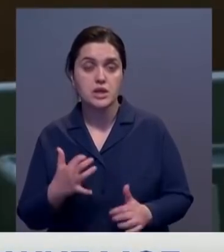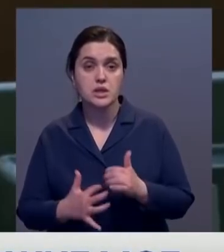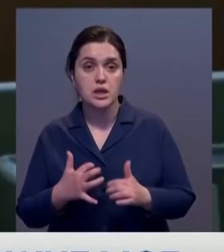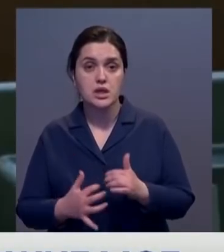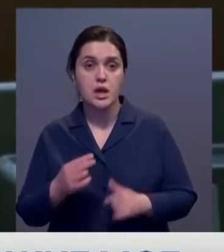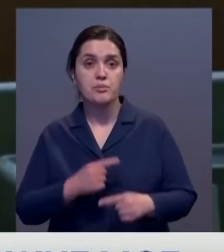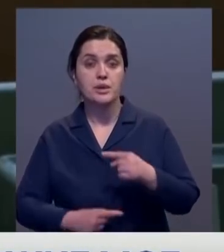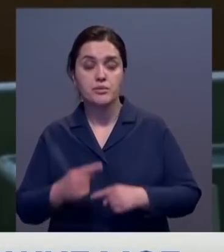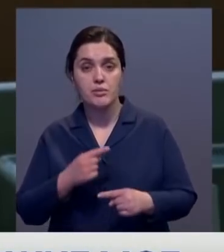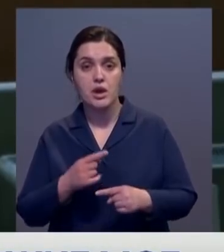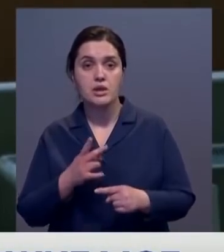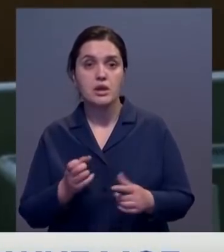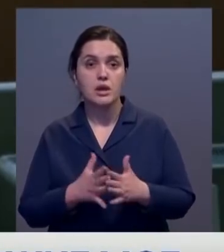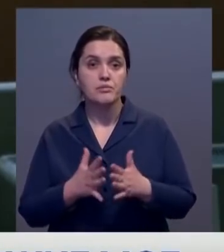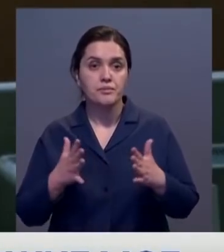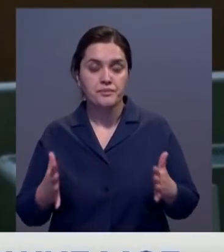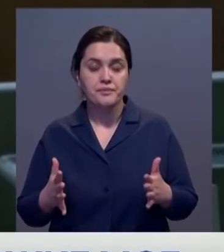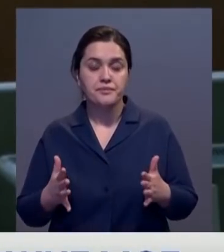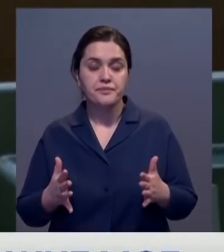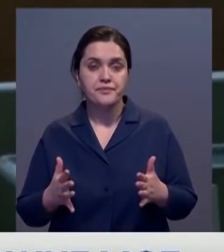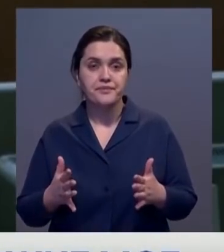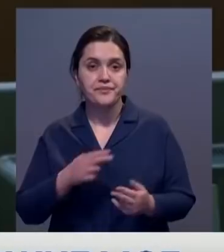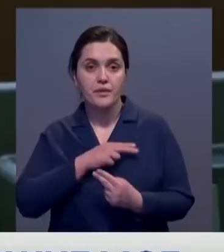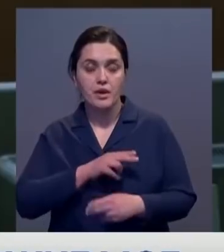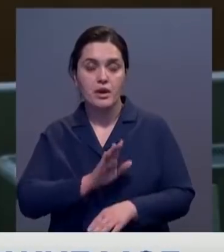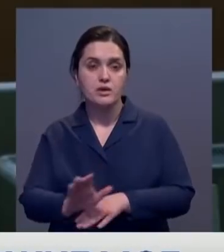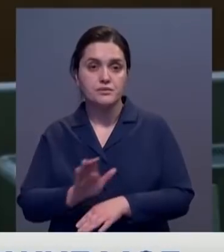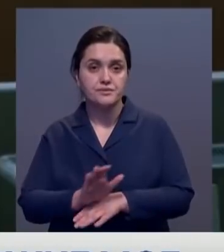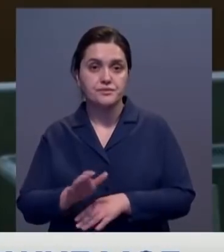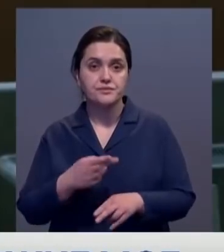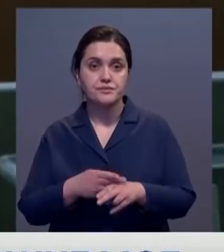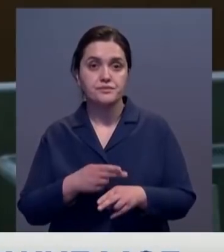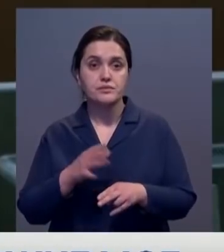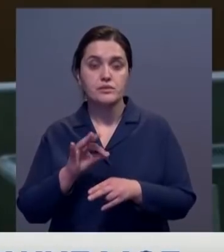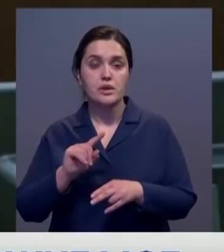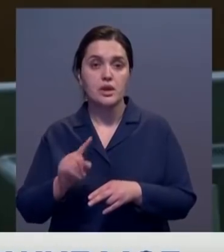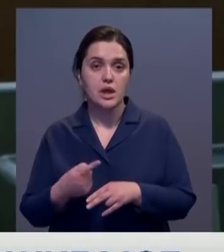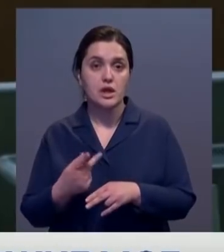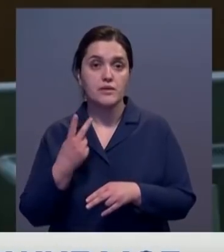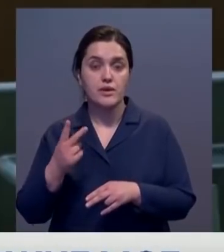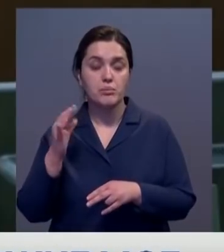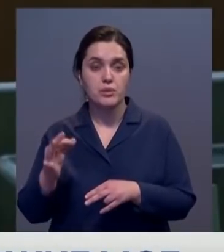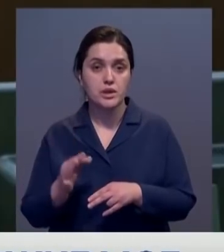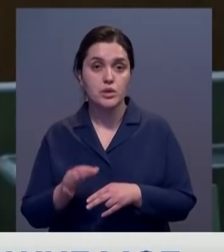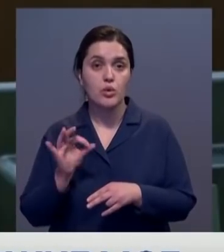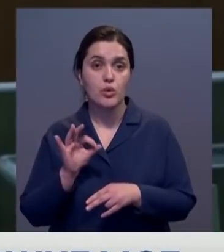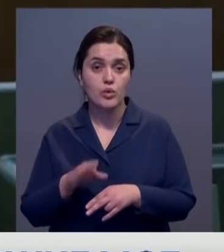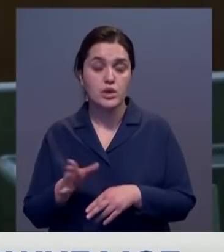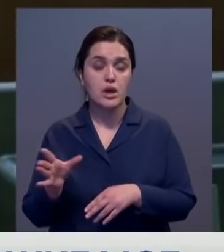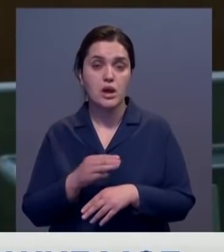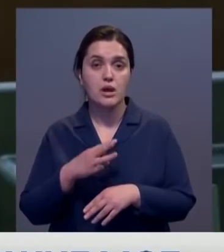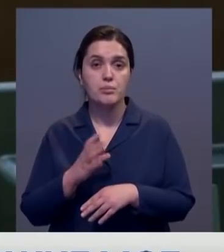предприятия являются наиболее производительными. Составляя всего 0,2% от сектора